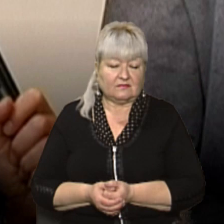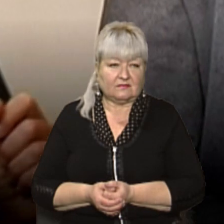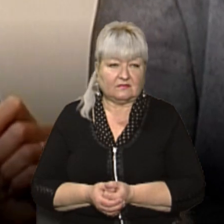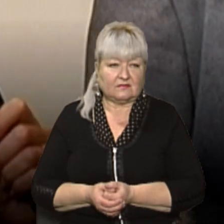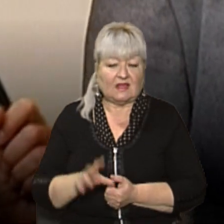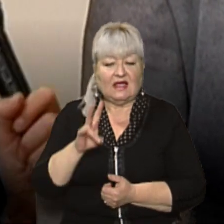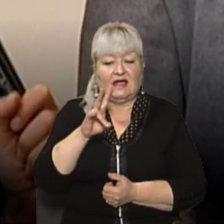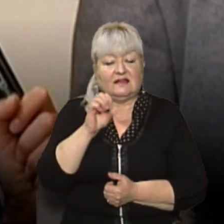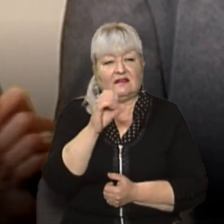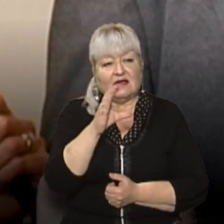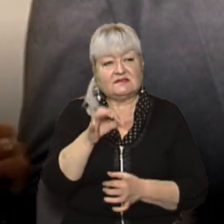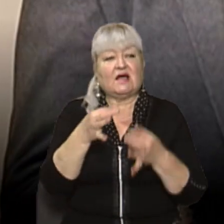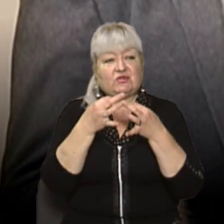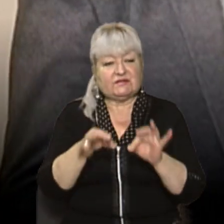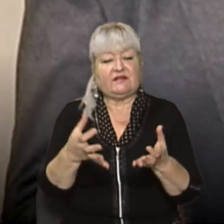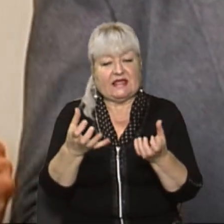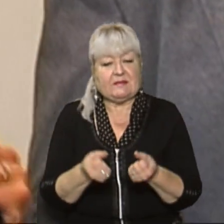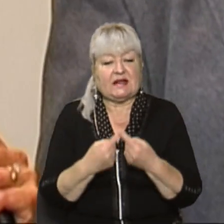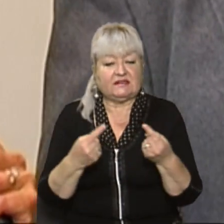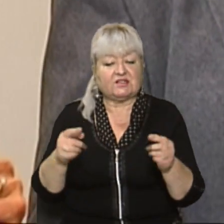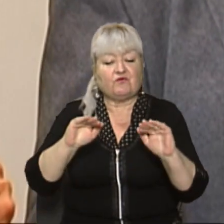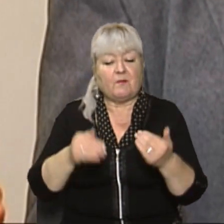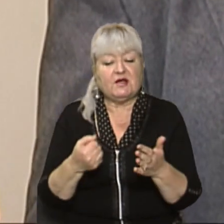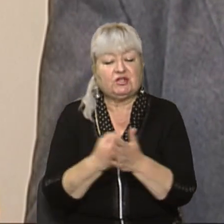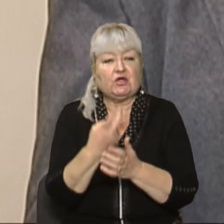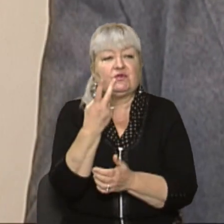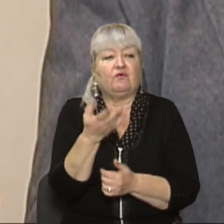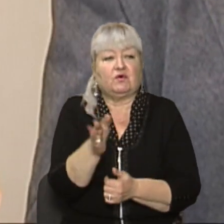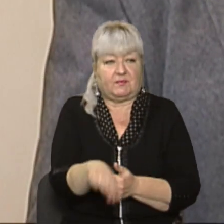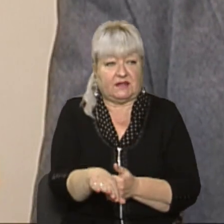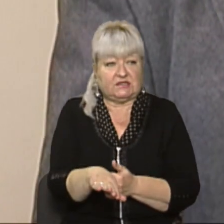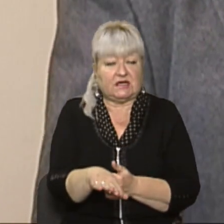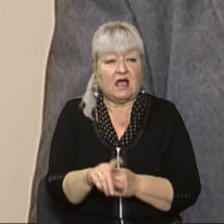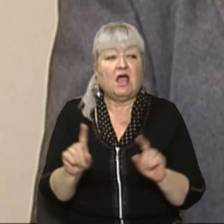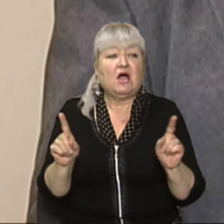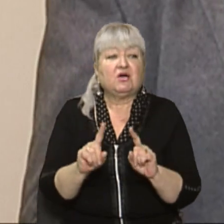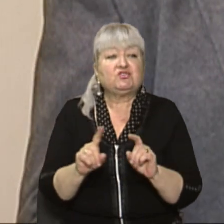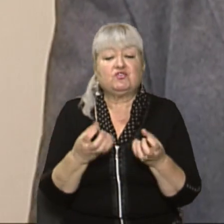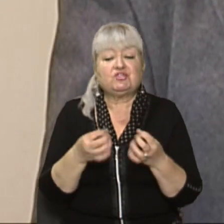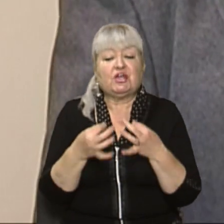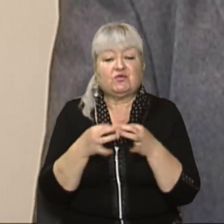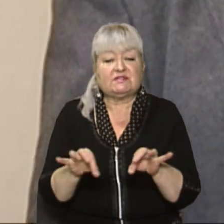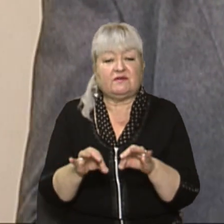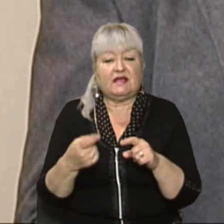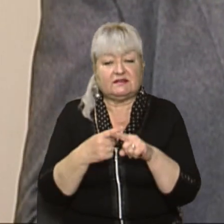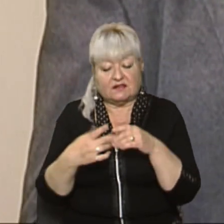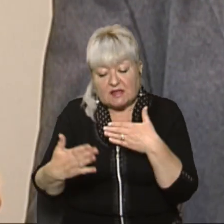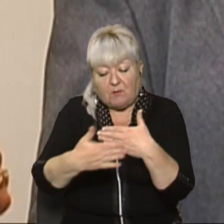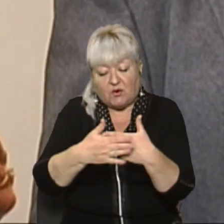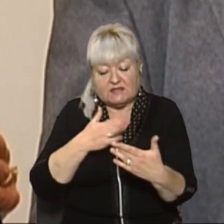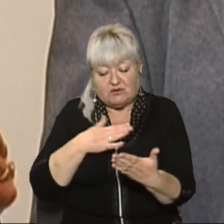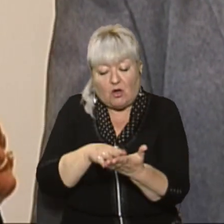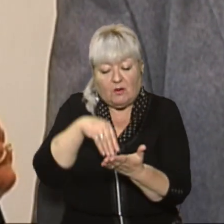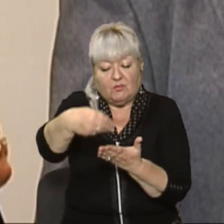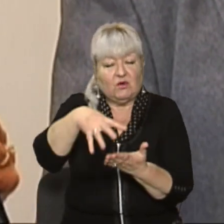Наса дозволяє брати з собою речі. Вони обмежені до двох речей. Але, в принципі, що ще дозволяється, це позаду наших блокнотів,